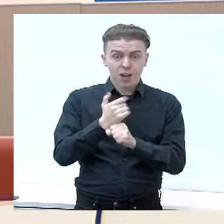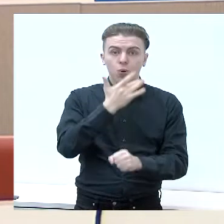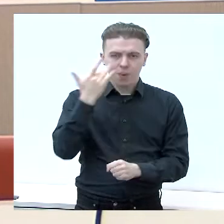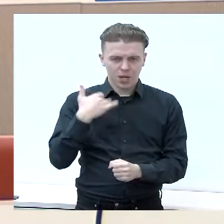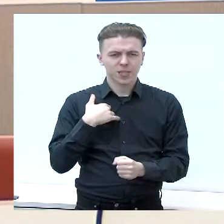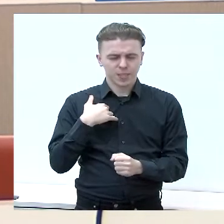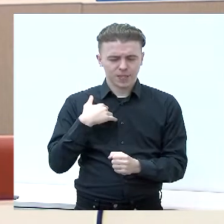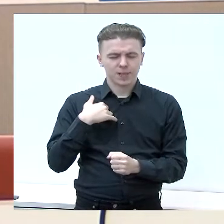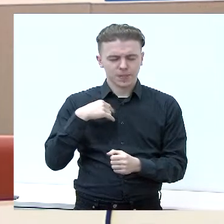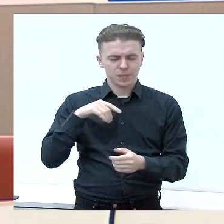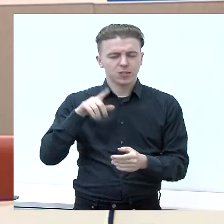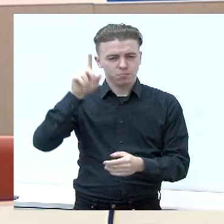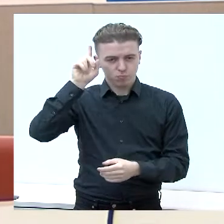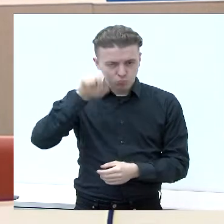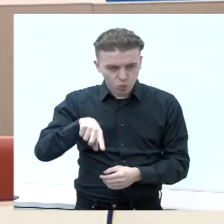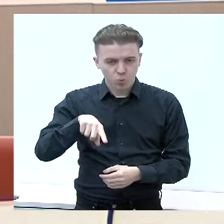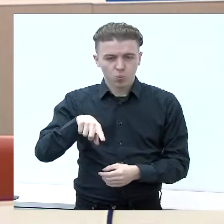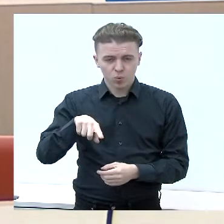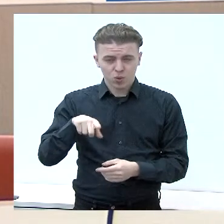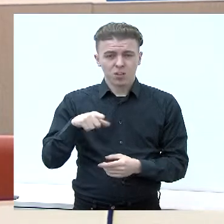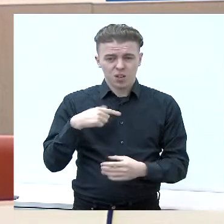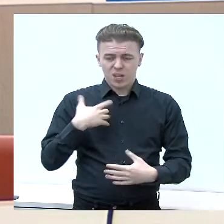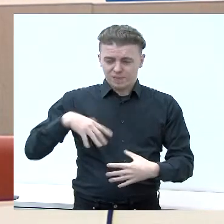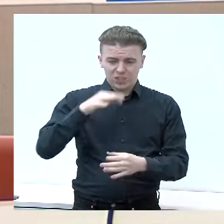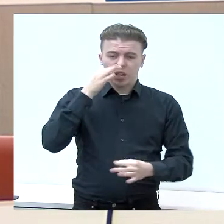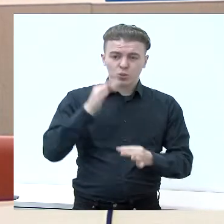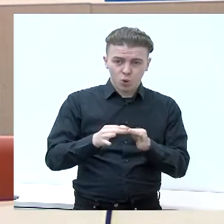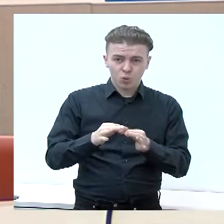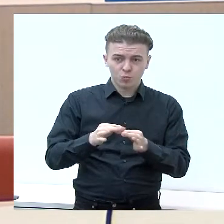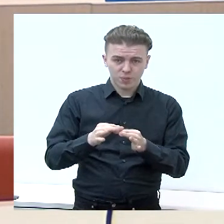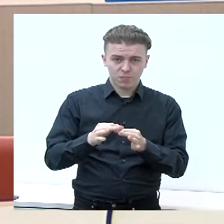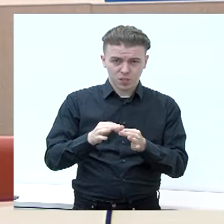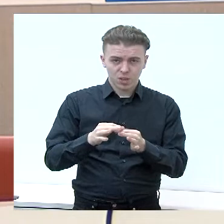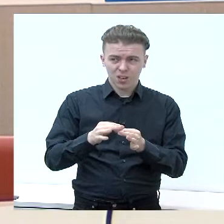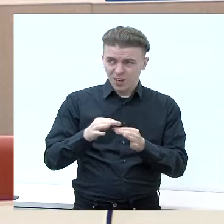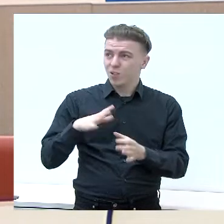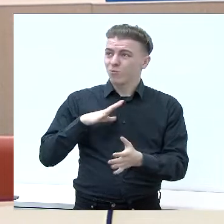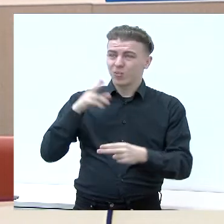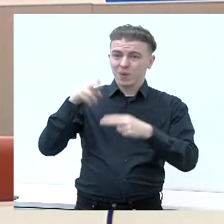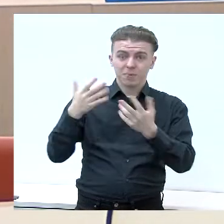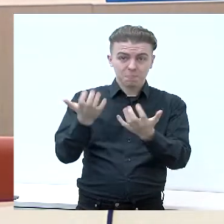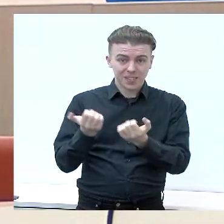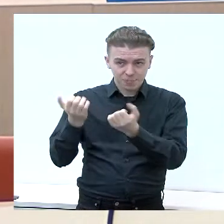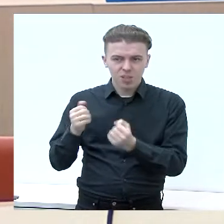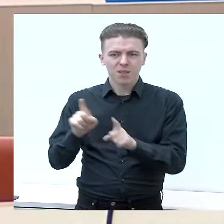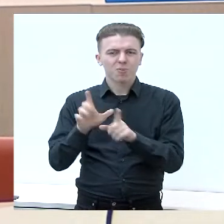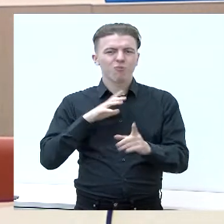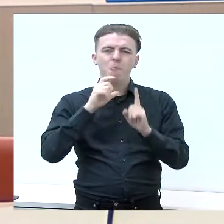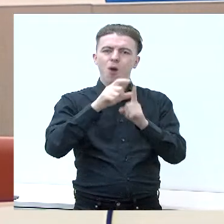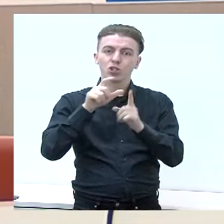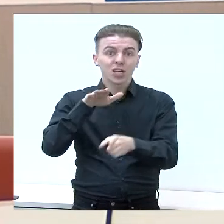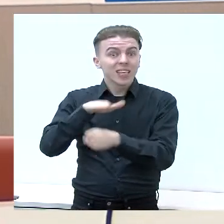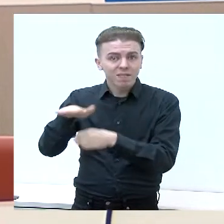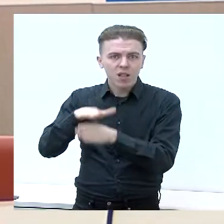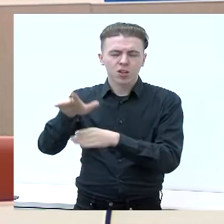įsitikinę, asmeniniai valdžiaus ir valdininkų atsakomybėj už prisimtų sprendimus bei rinkimų pažadų įgyvendimą yra